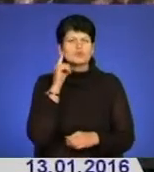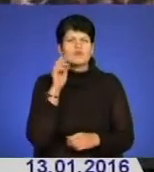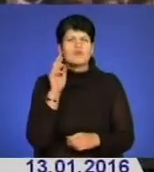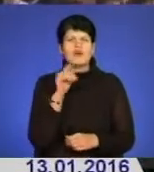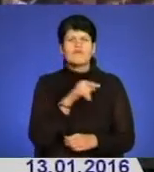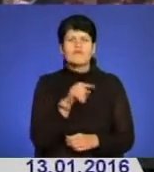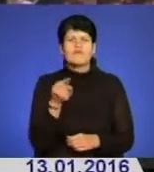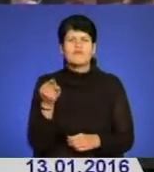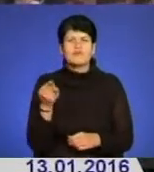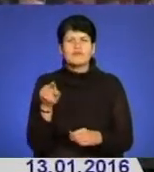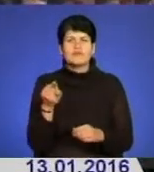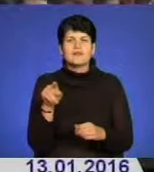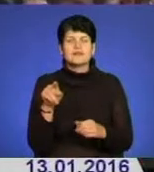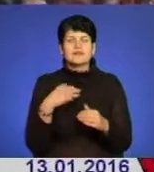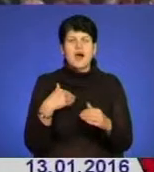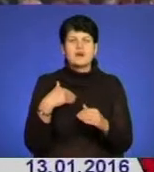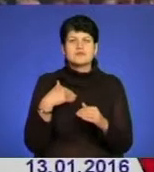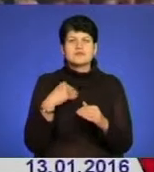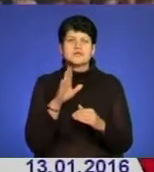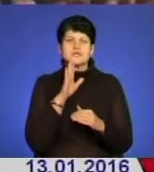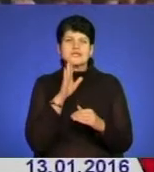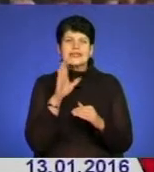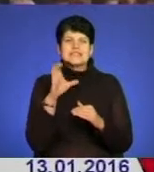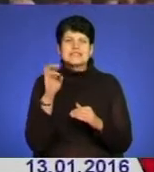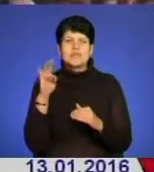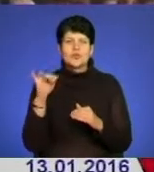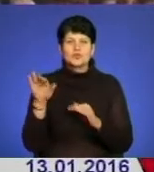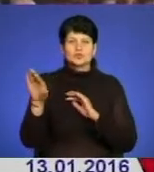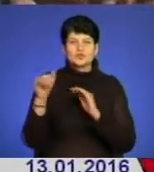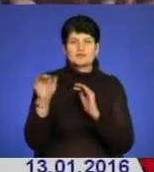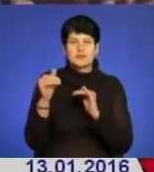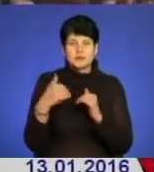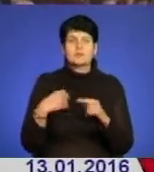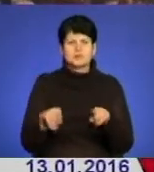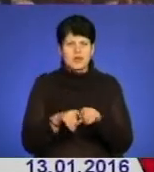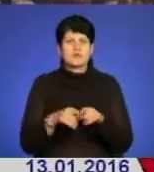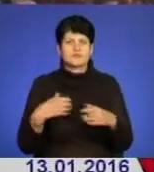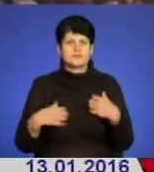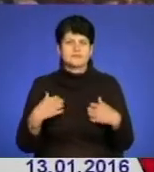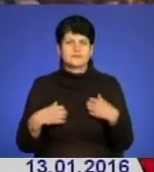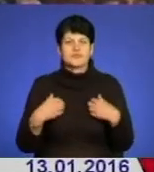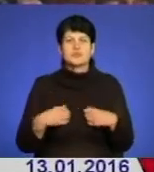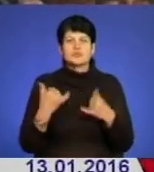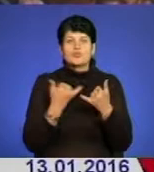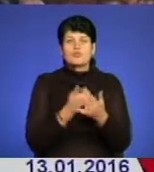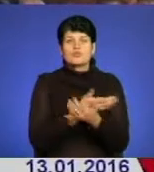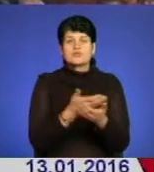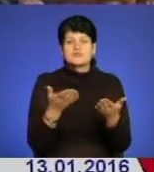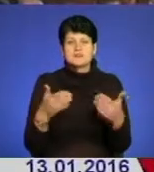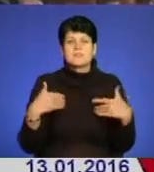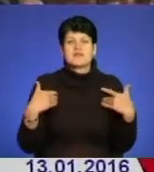на Снігурочкою гукали. Ми до вас теж поспішали, щоб вас всіх тут